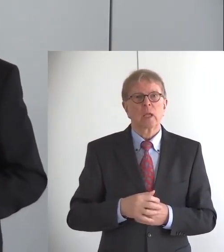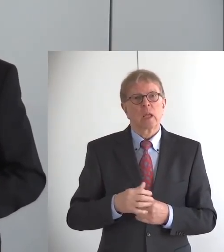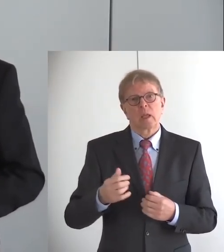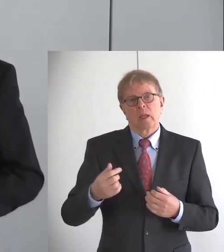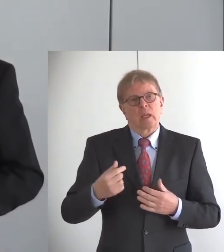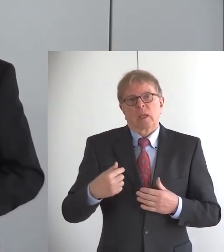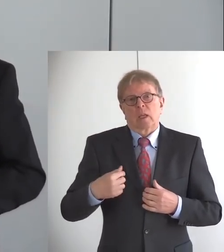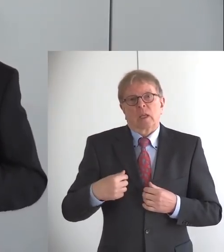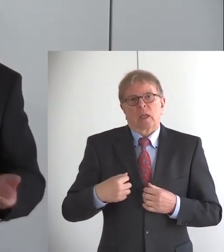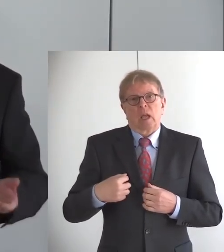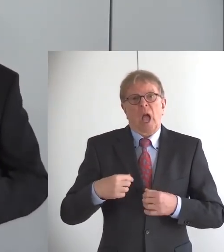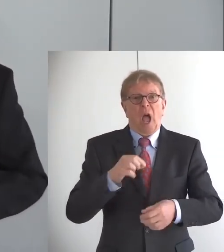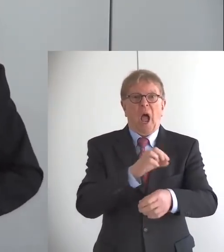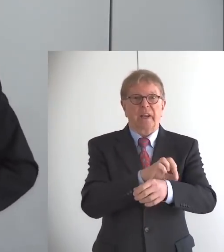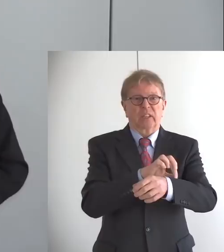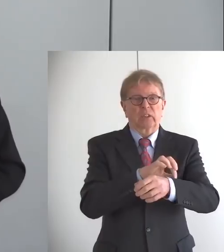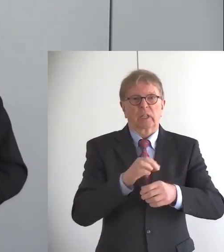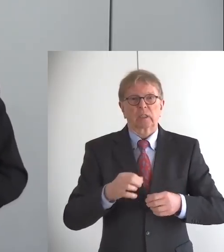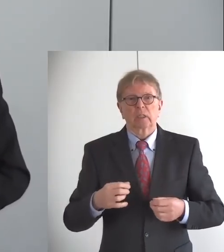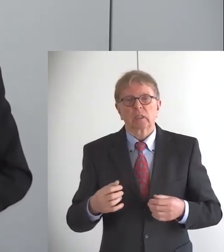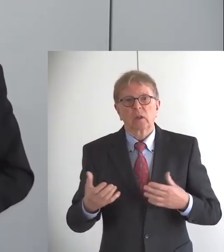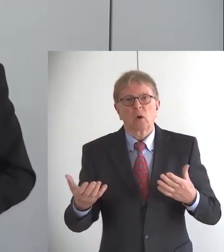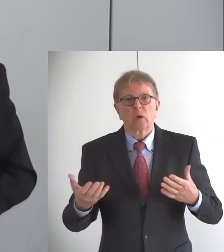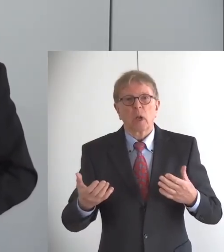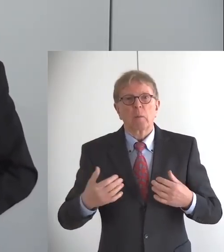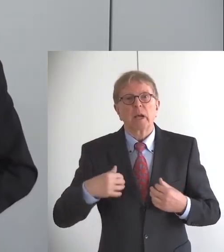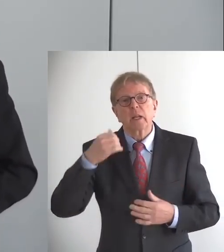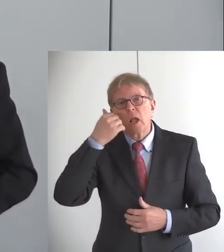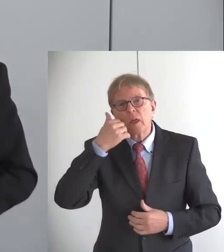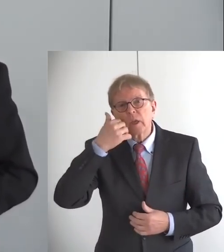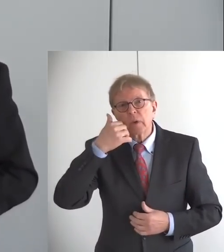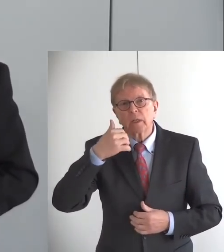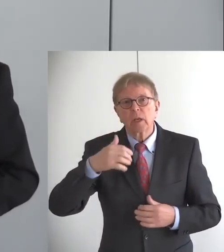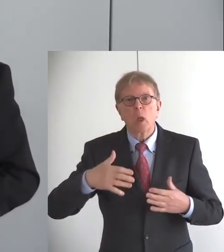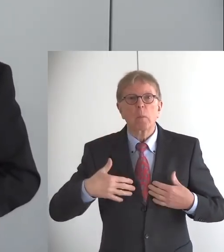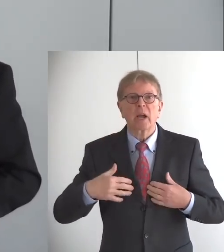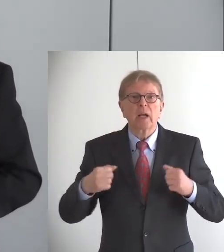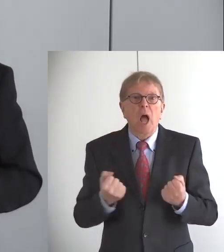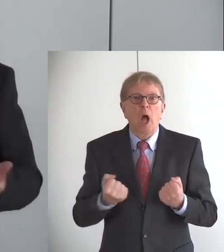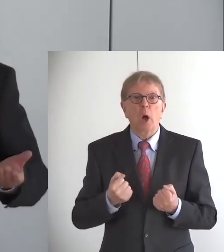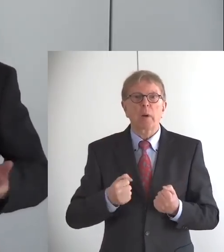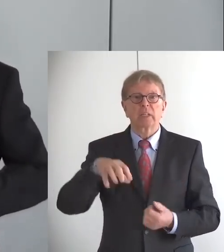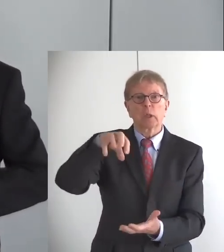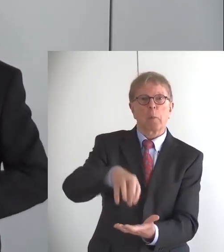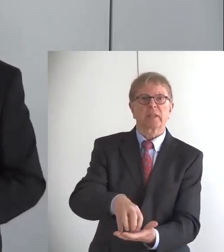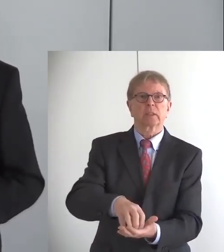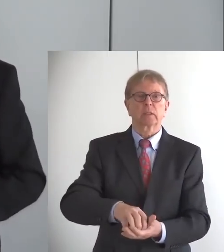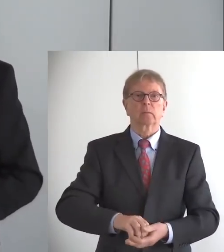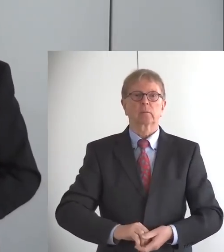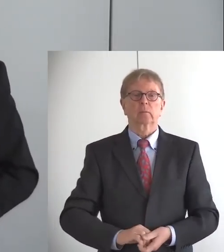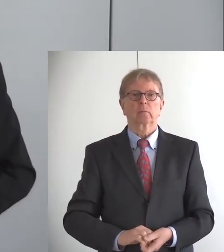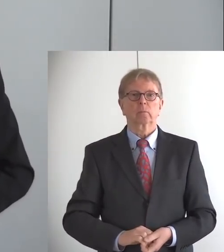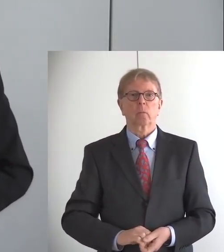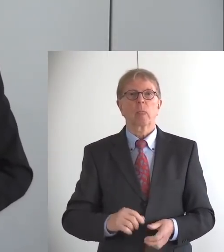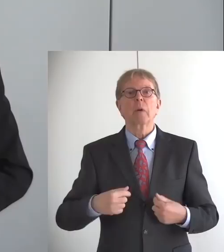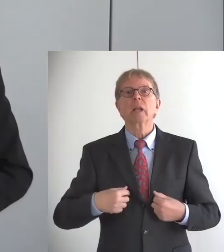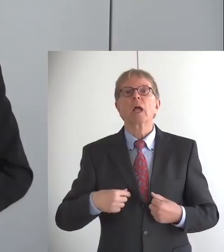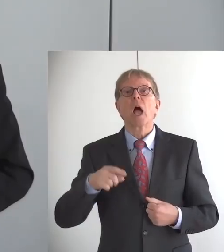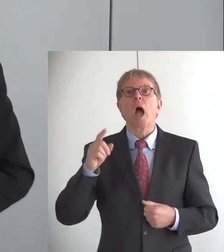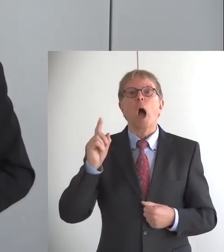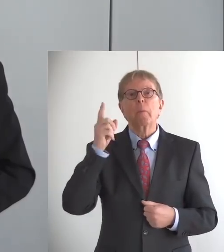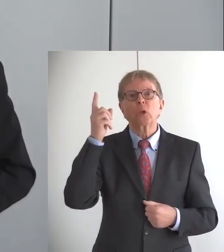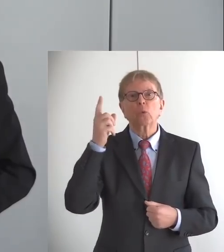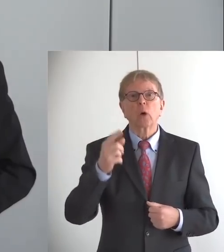Lieben? Was wird aus meinem Arbeitsplatz? Wie geht das weiter vielleicht auch mit meiner Abiturprüfung, auf die ich mich vorbereitet